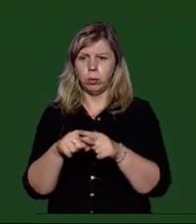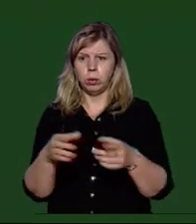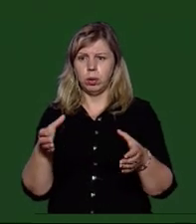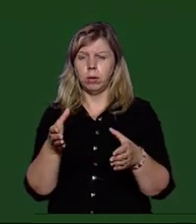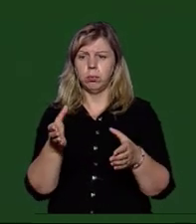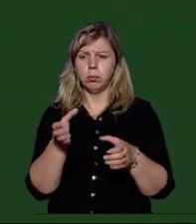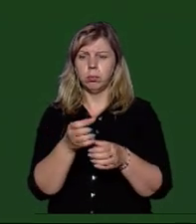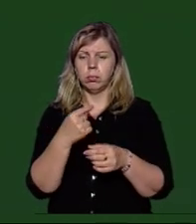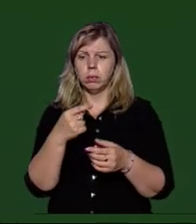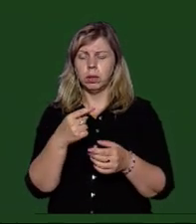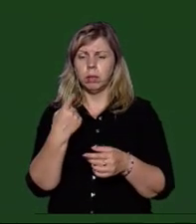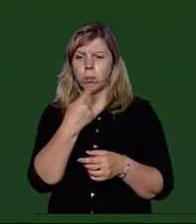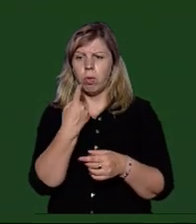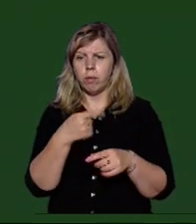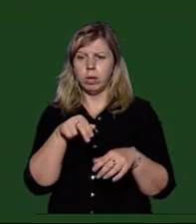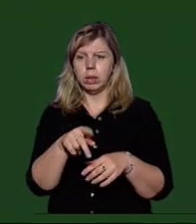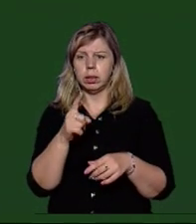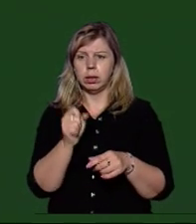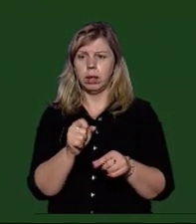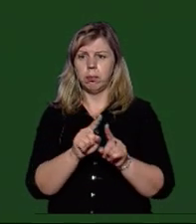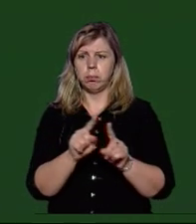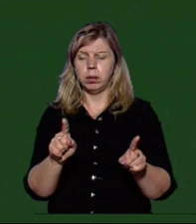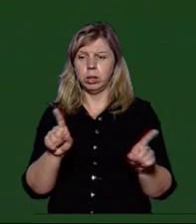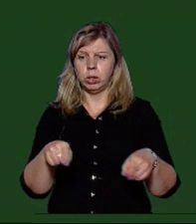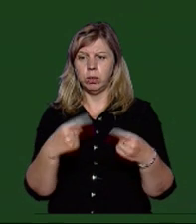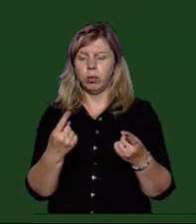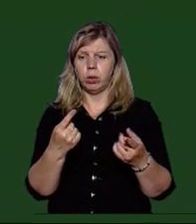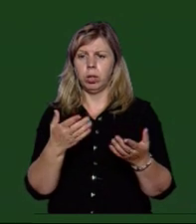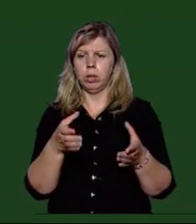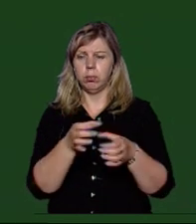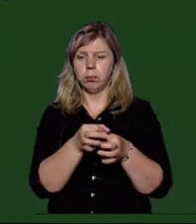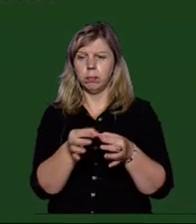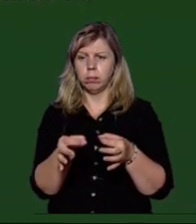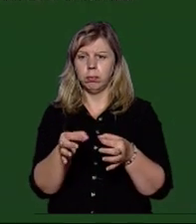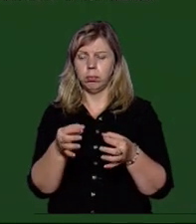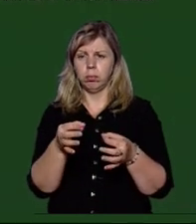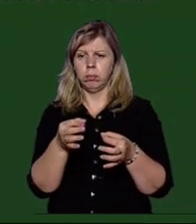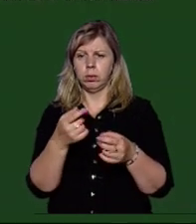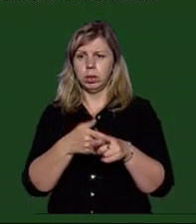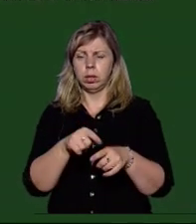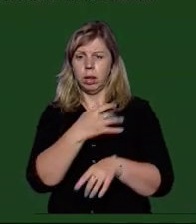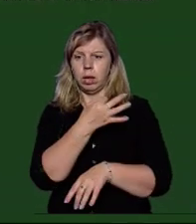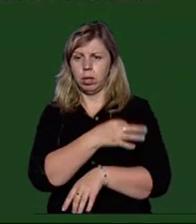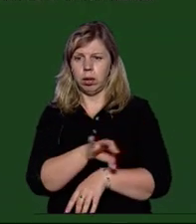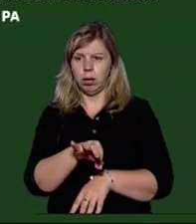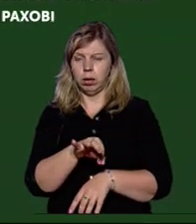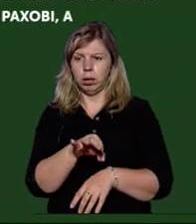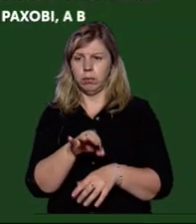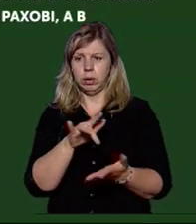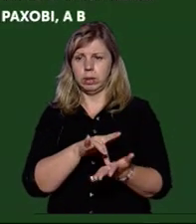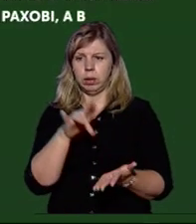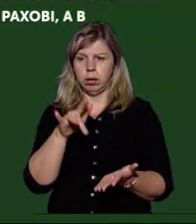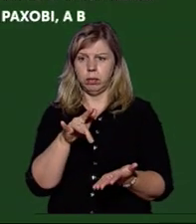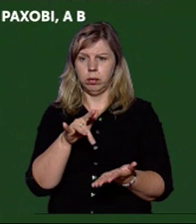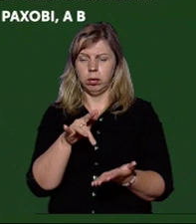мова за принципи створення госпітальних округів. Йде мова за радіус від центру